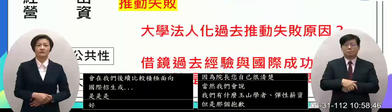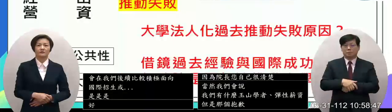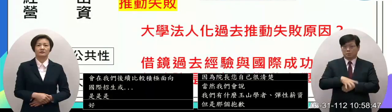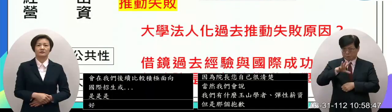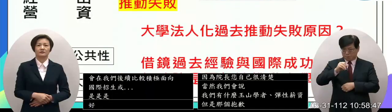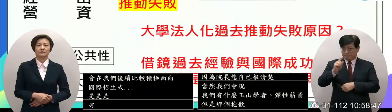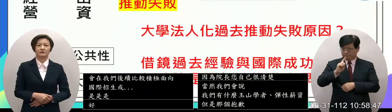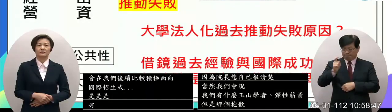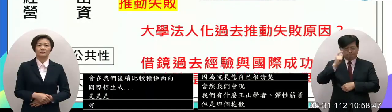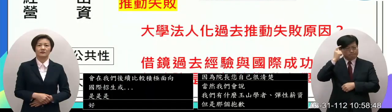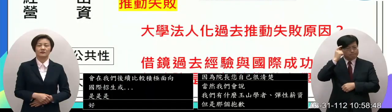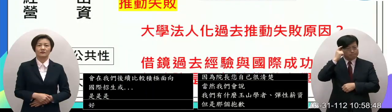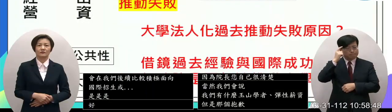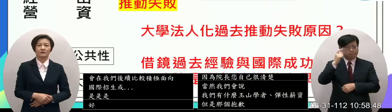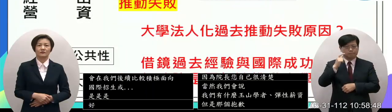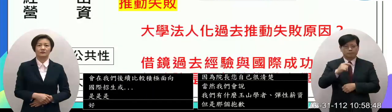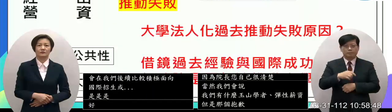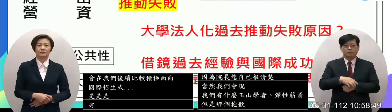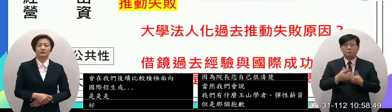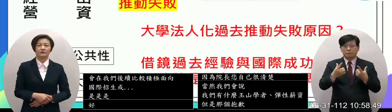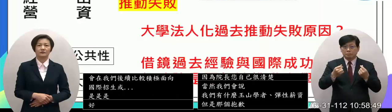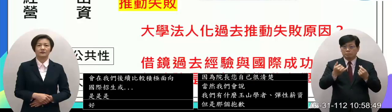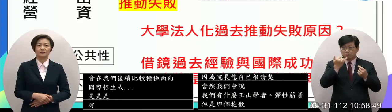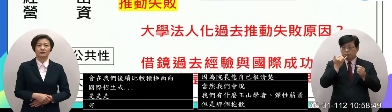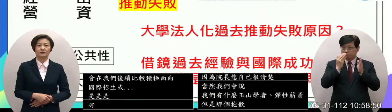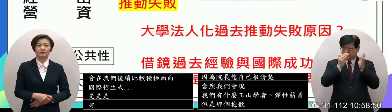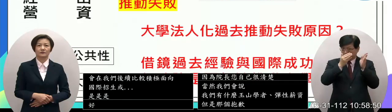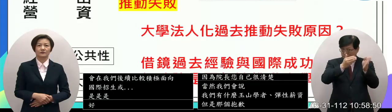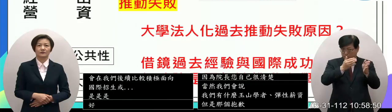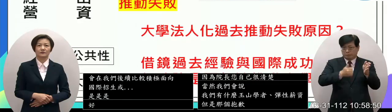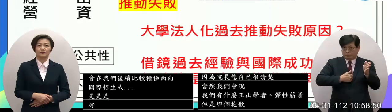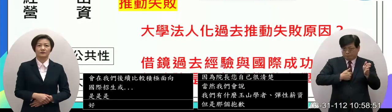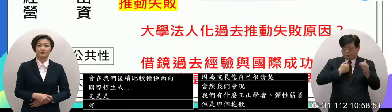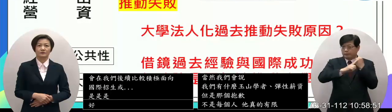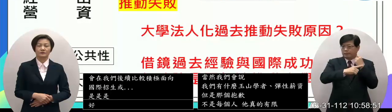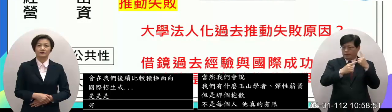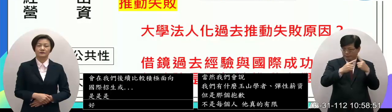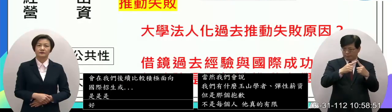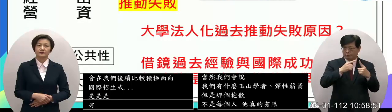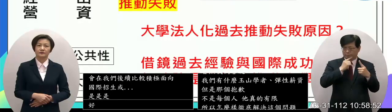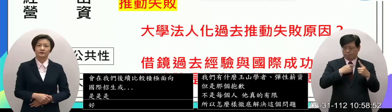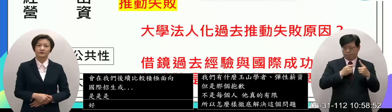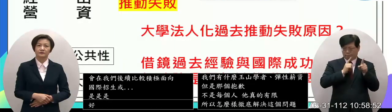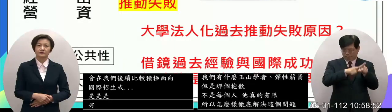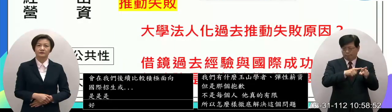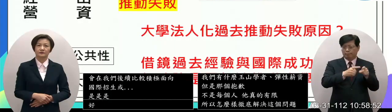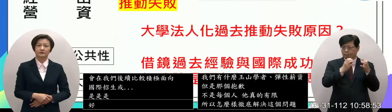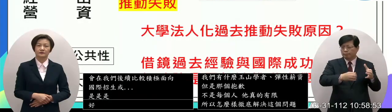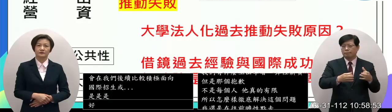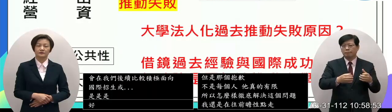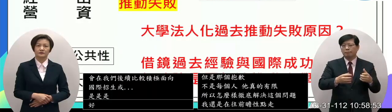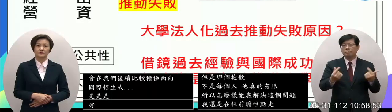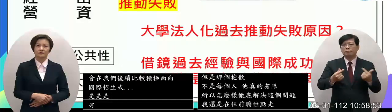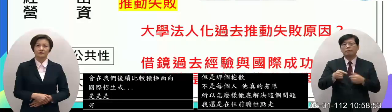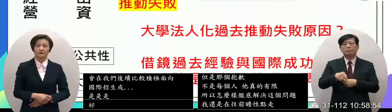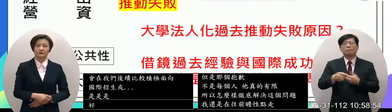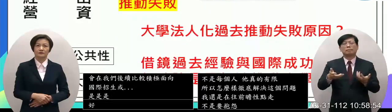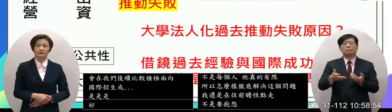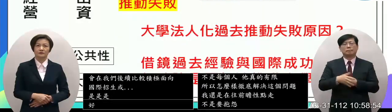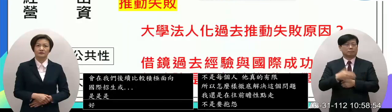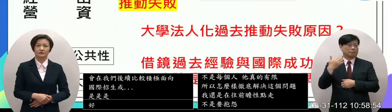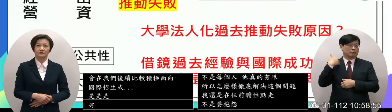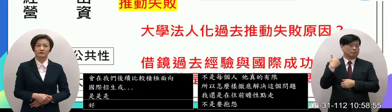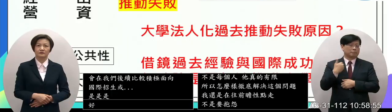有沒有一個概念就是還是往所謂的真的法人的這個方向去走因為我必須說這件事